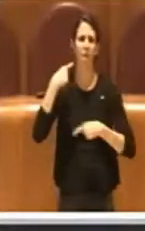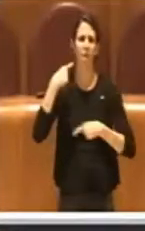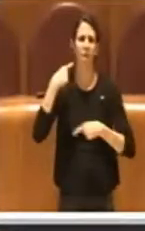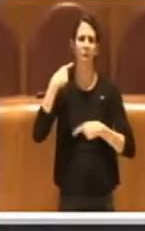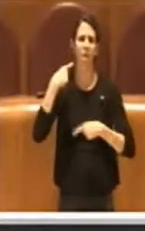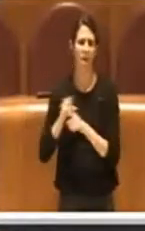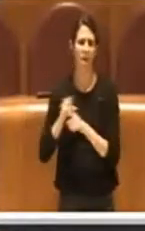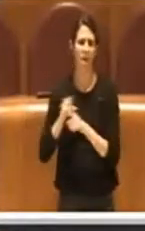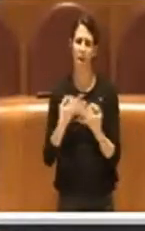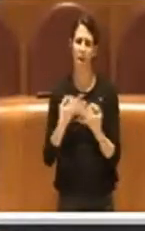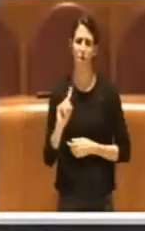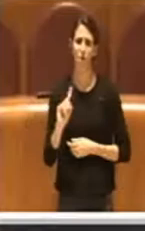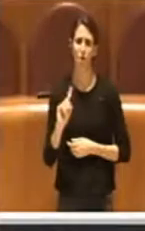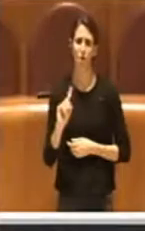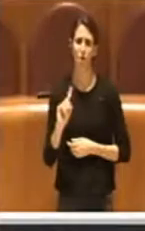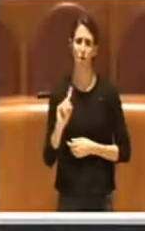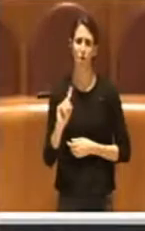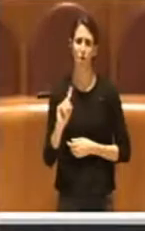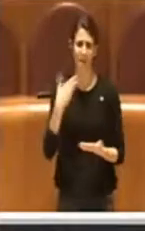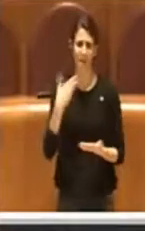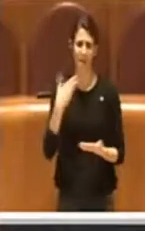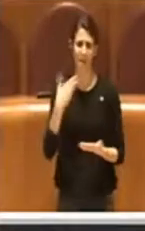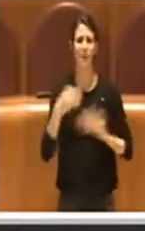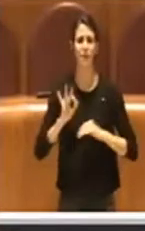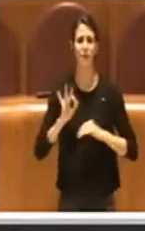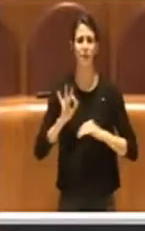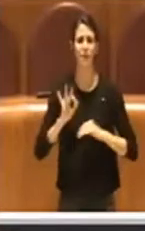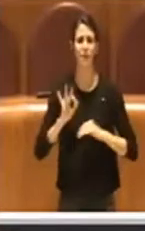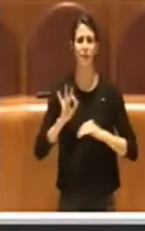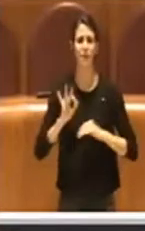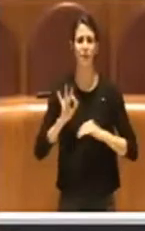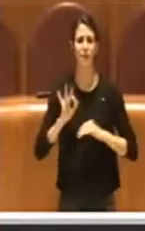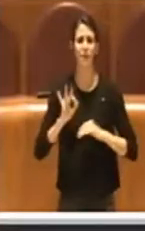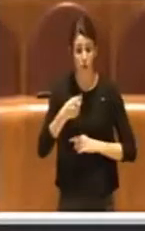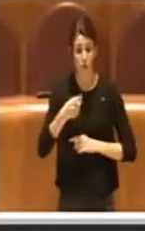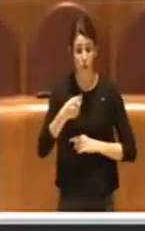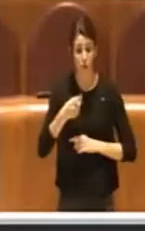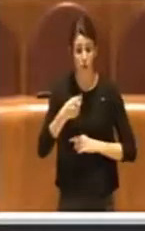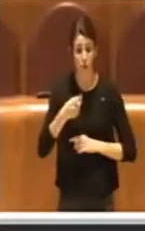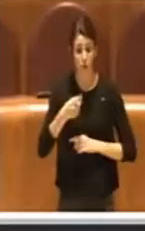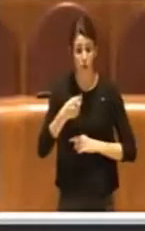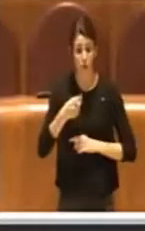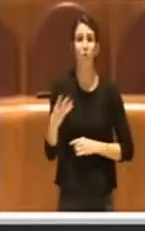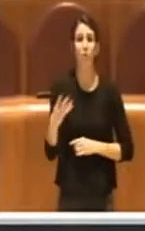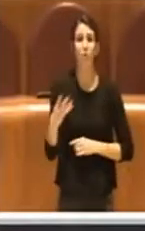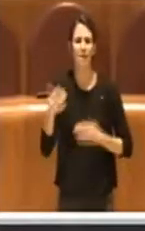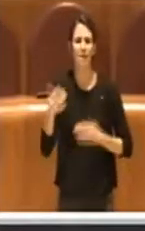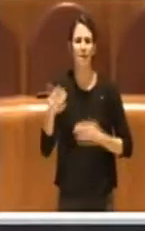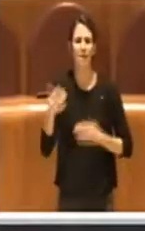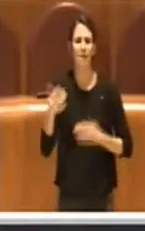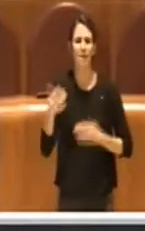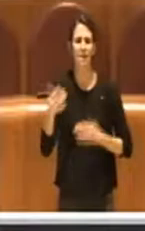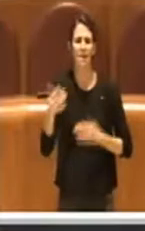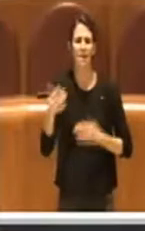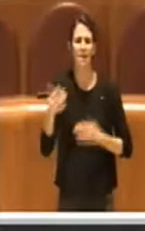luogo e poco rispettosa di chi, ripeto, in quattro anni e mezzo ha votato qualche decina di milioni